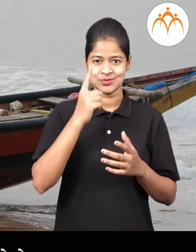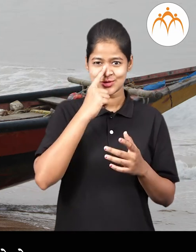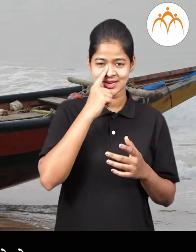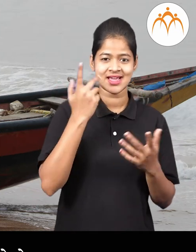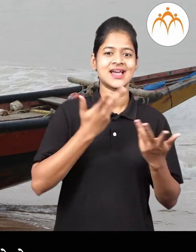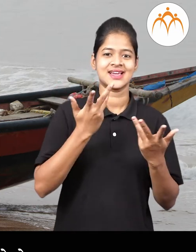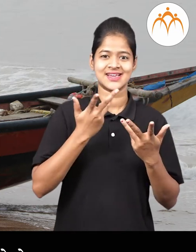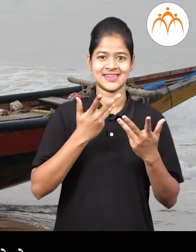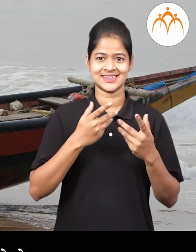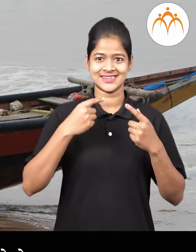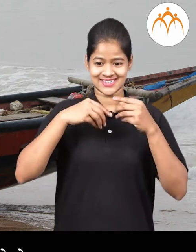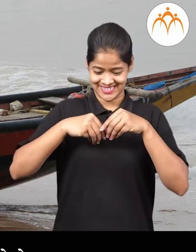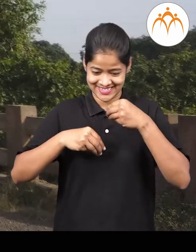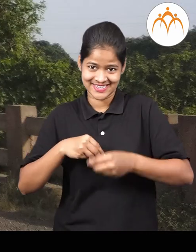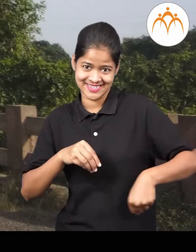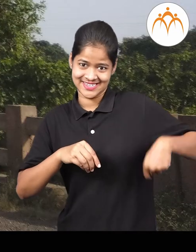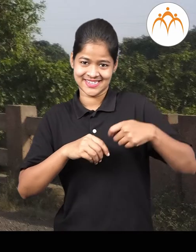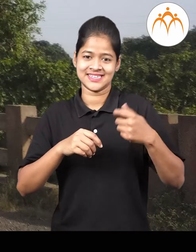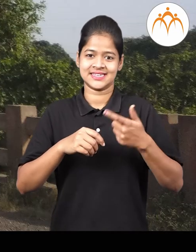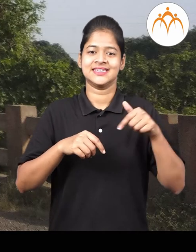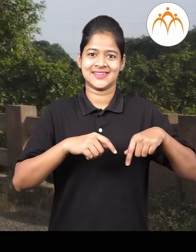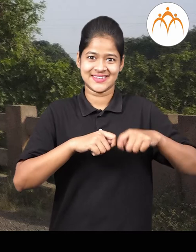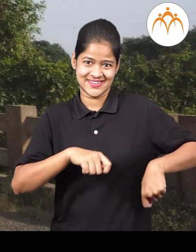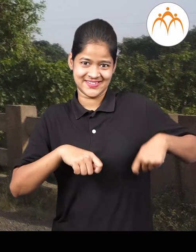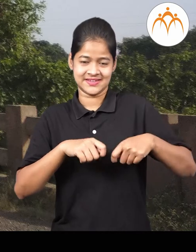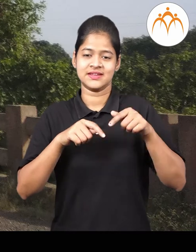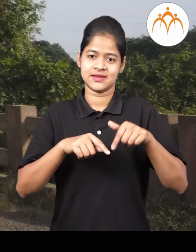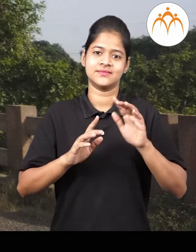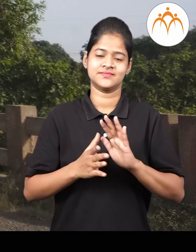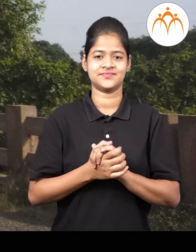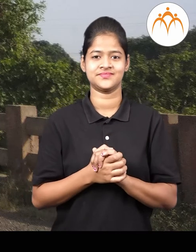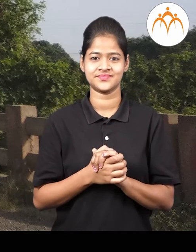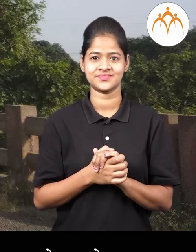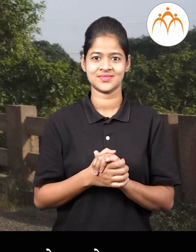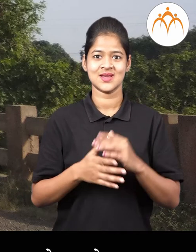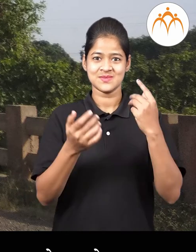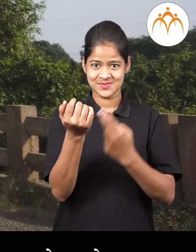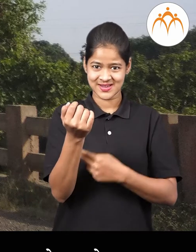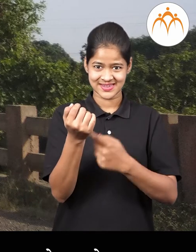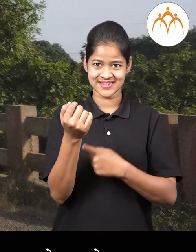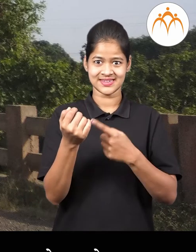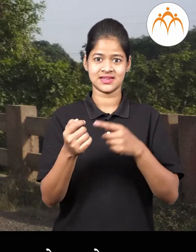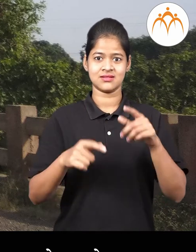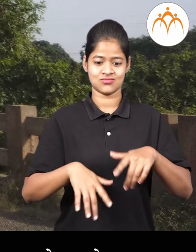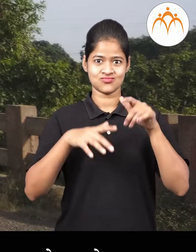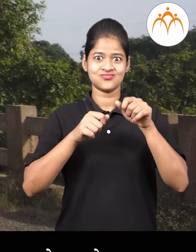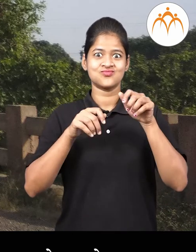वर लुगडे नेसतात धनगर लोकानना मेंध्या घ्योन सतत एका गावा हुन दुसरी कडे पाई